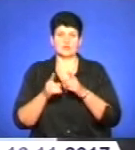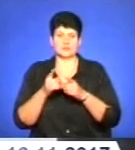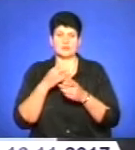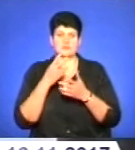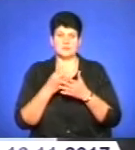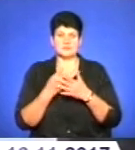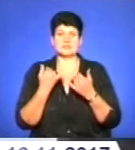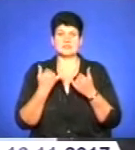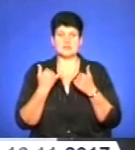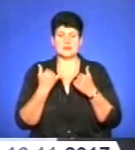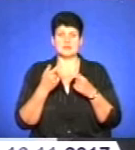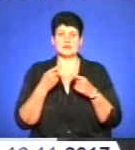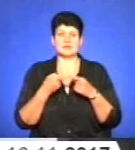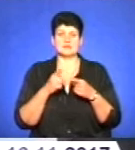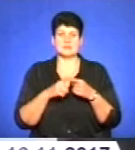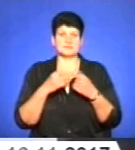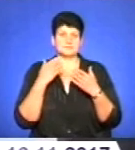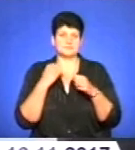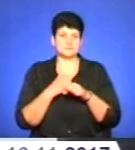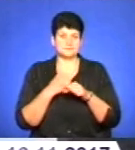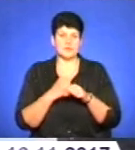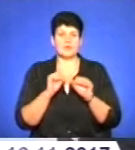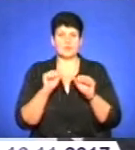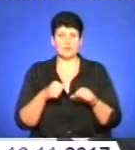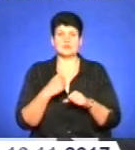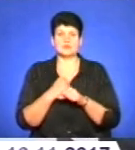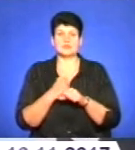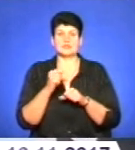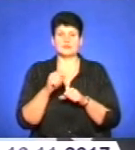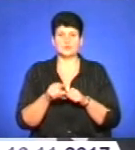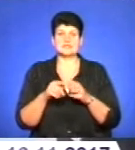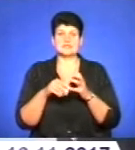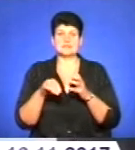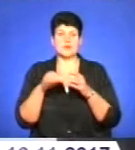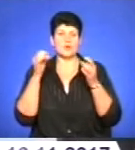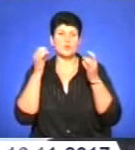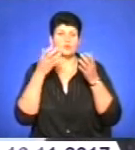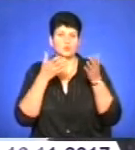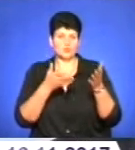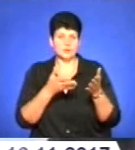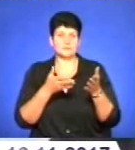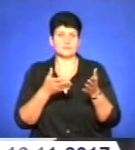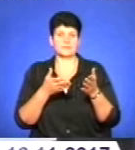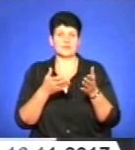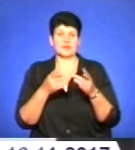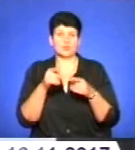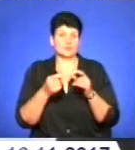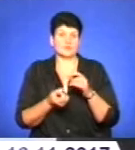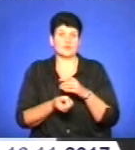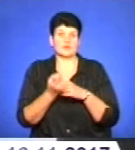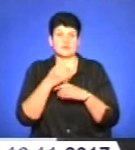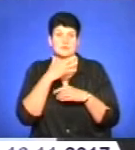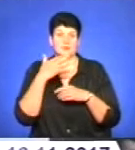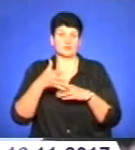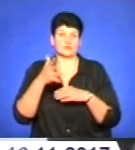зараз руки в забудівника розв'язані щі. Але все одно можна робити акцент на тому і стояти, що це земля культури, і тут поява багатоповерхівки є